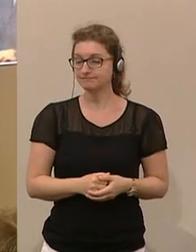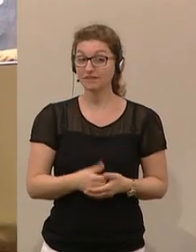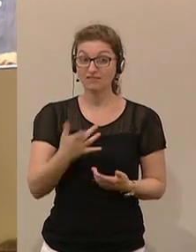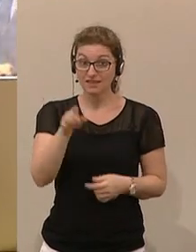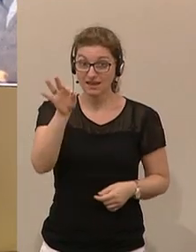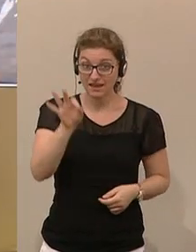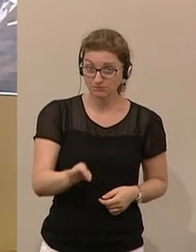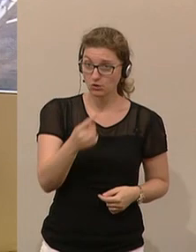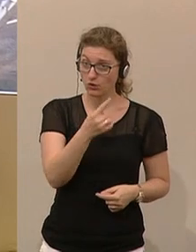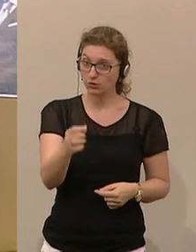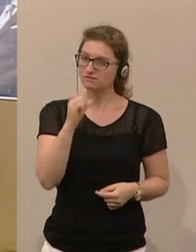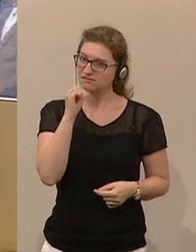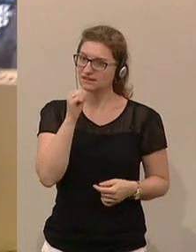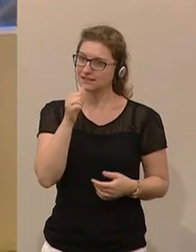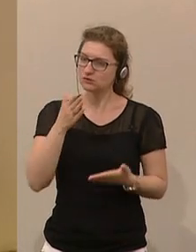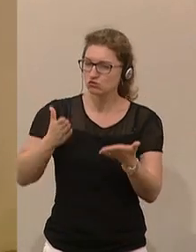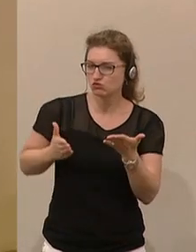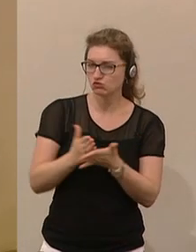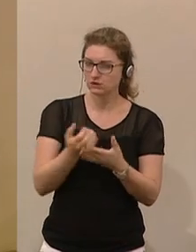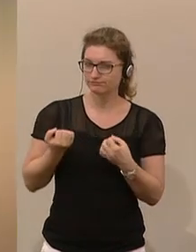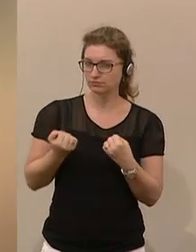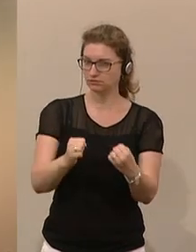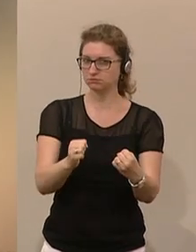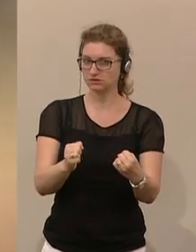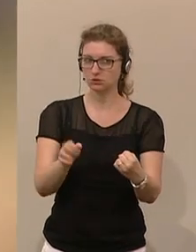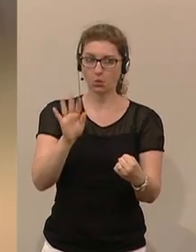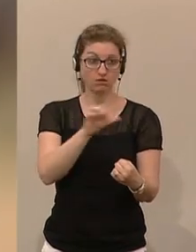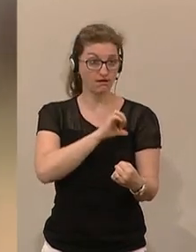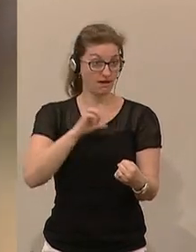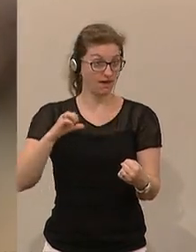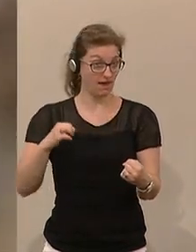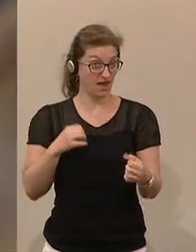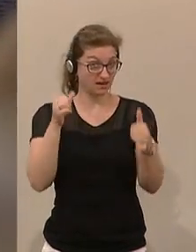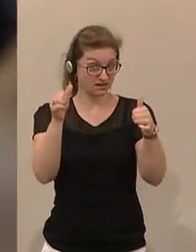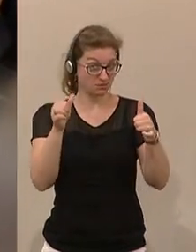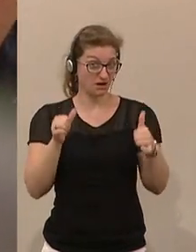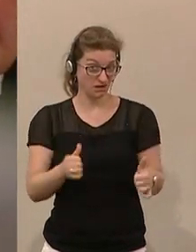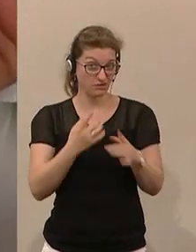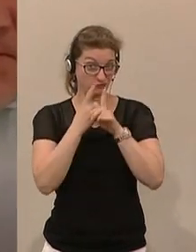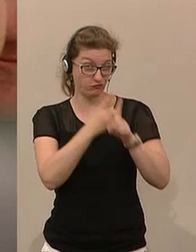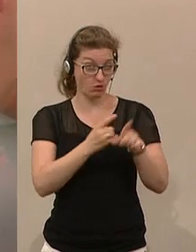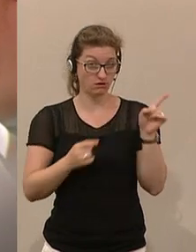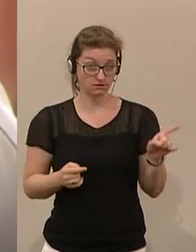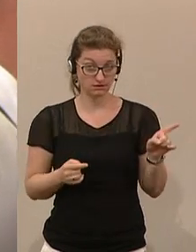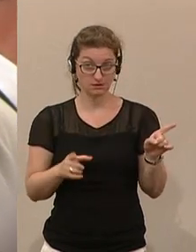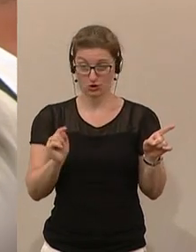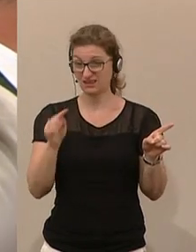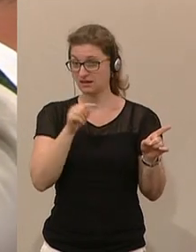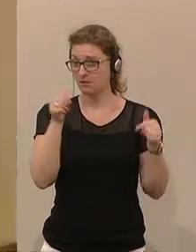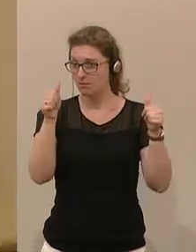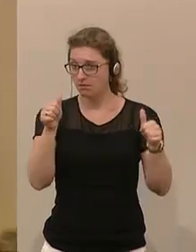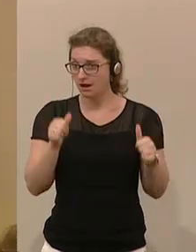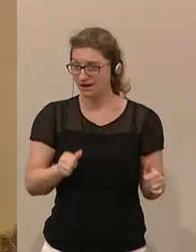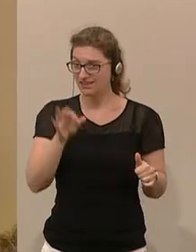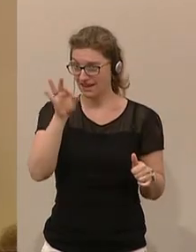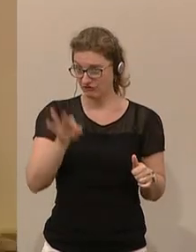sich nicht durchsetzt und ihr eigenes Plakat befolgt, wenn also das Plakat mit